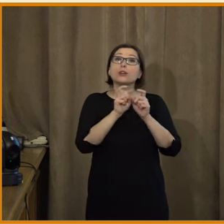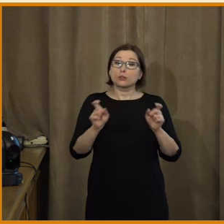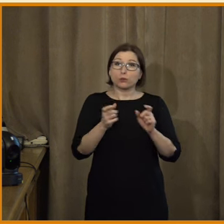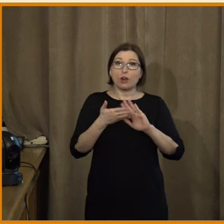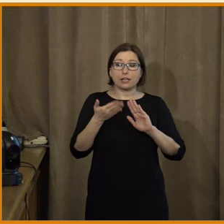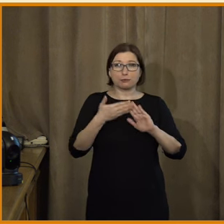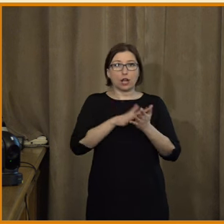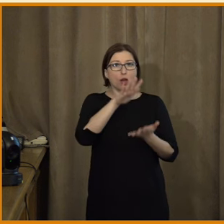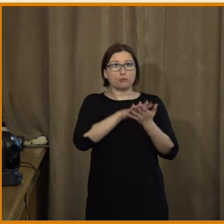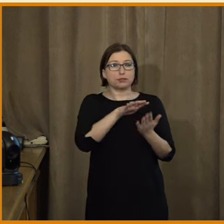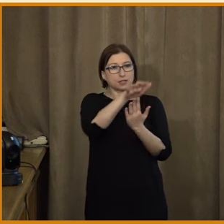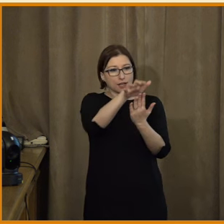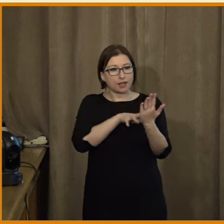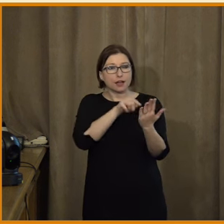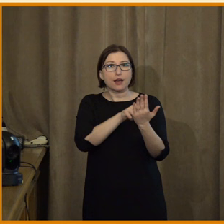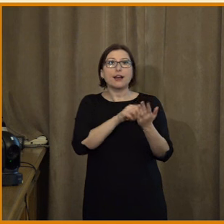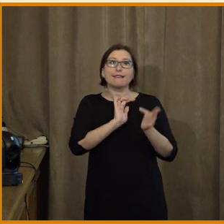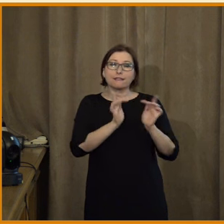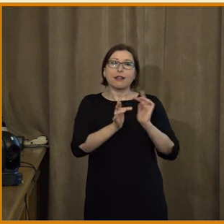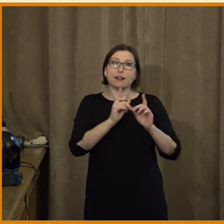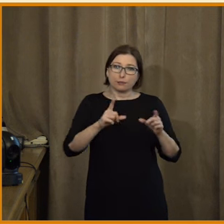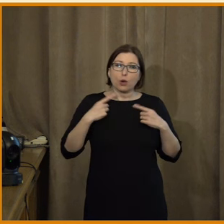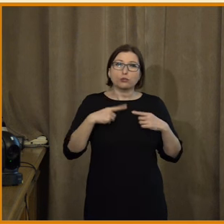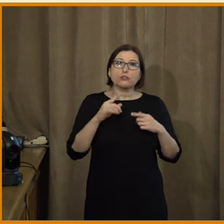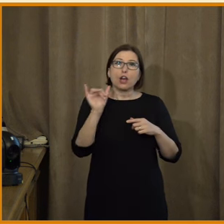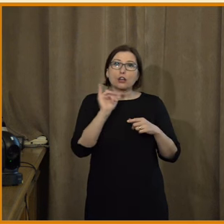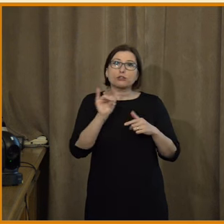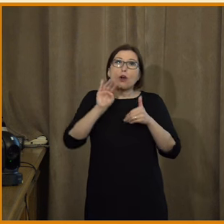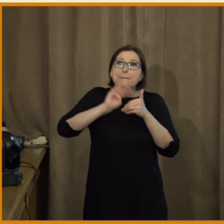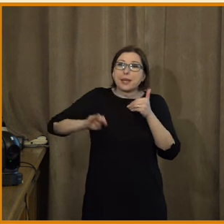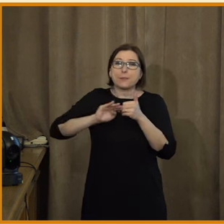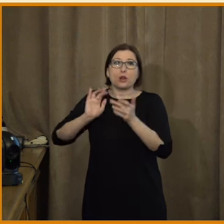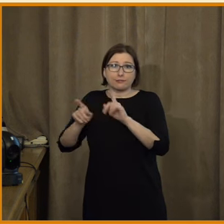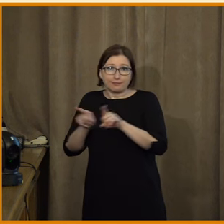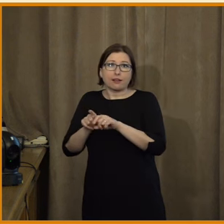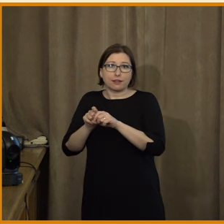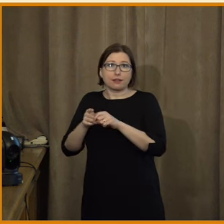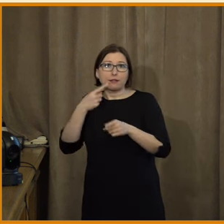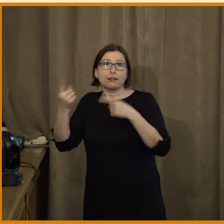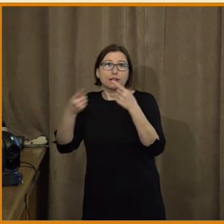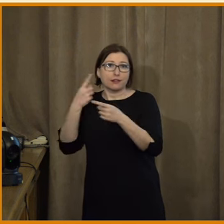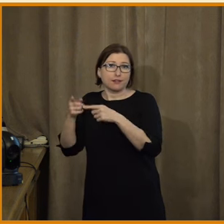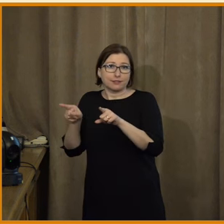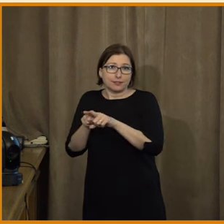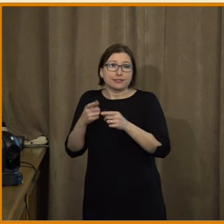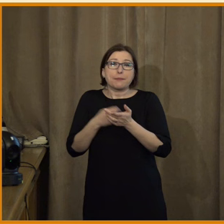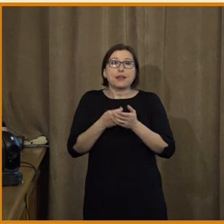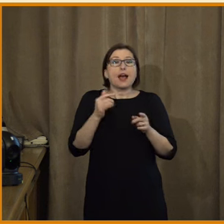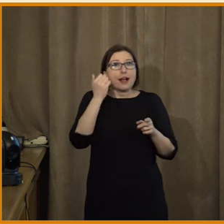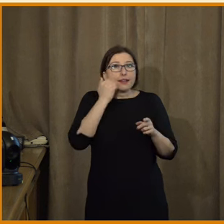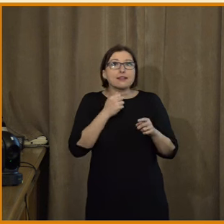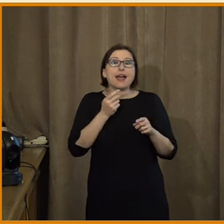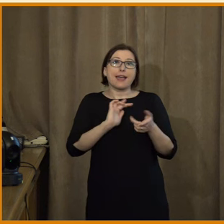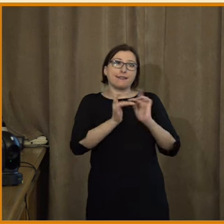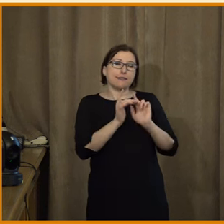s tím obsahem nějakým způsobem jsou v interakci online, tak jsou to lidé, kteří to dělají i mimo ten internet. Což znamená, že to nefunguje tak, že by ti lidé